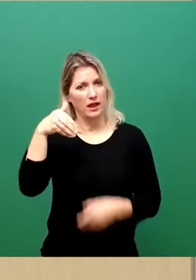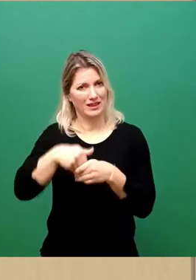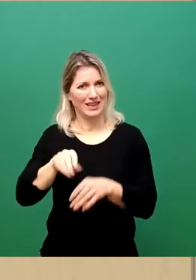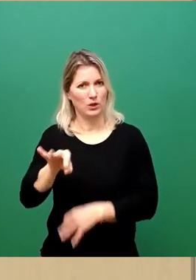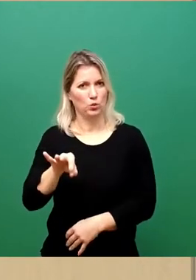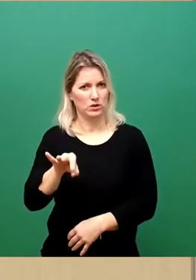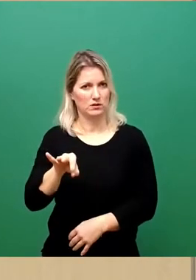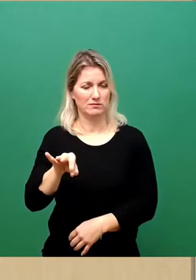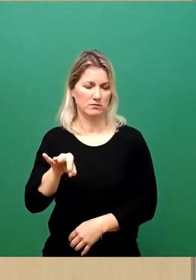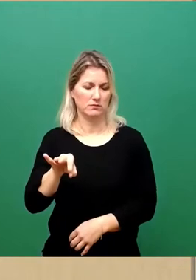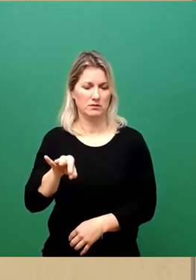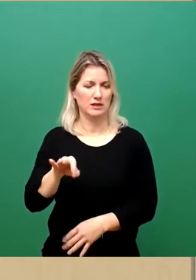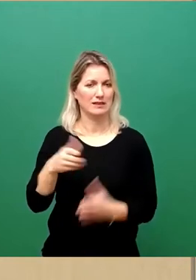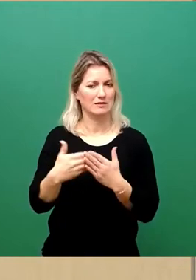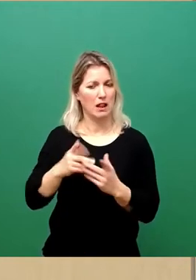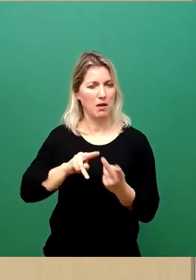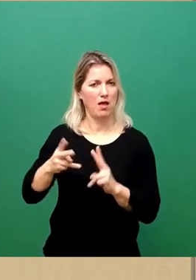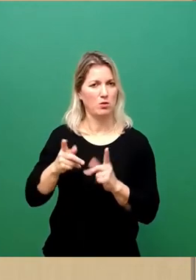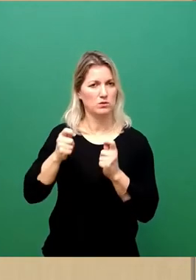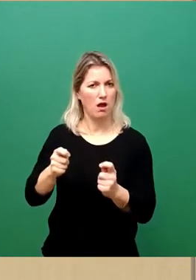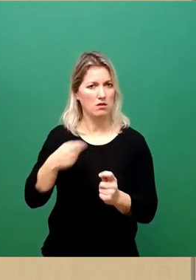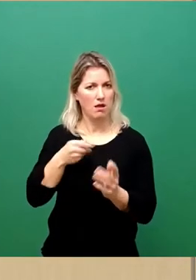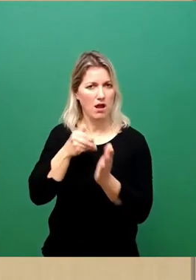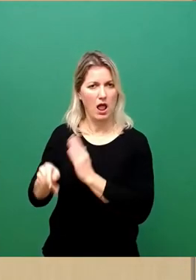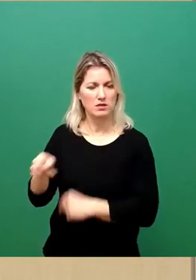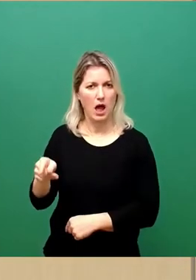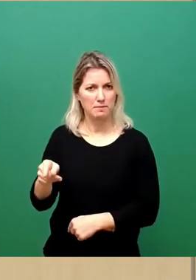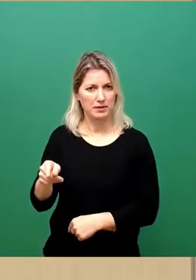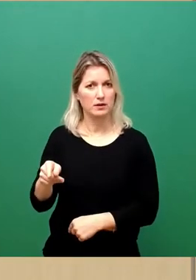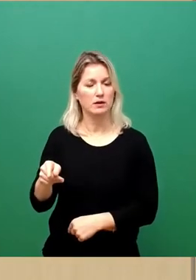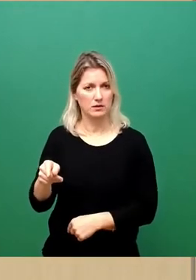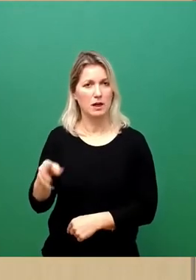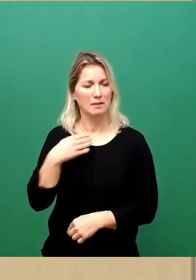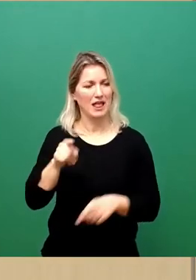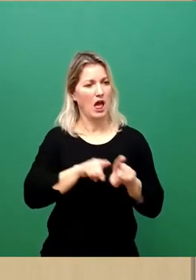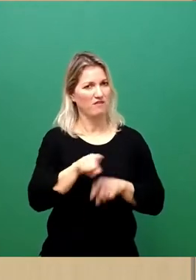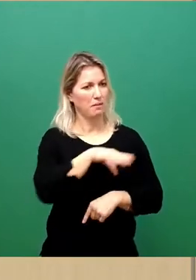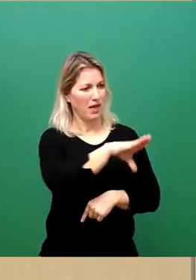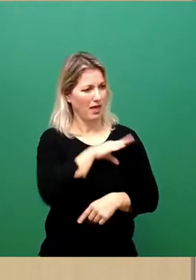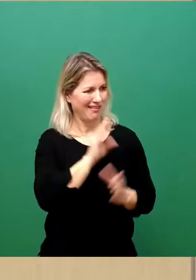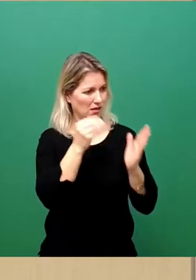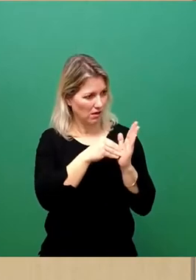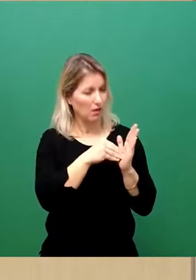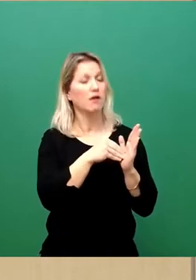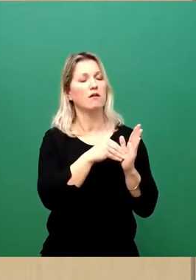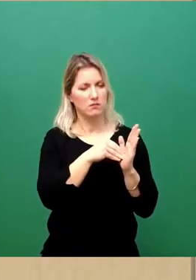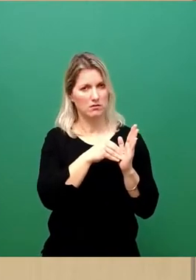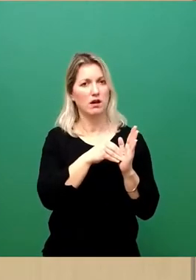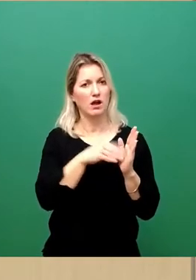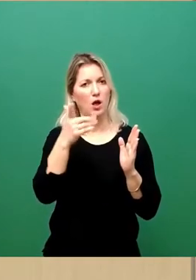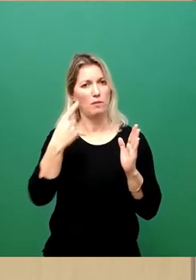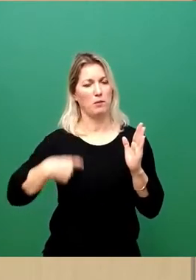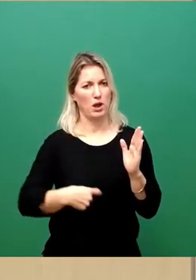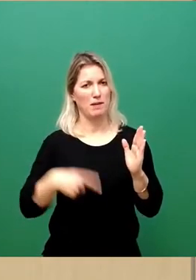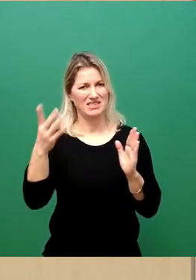Änderungsantrag ab und werden mit der Ergänzung der FDP dem Ersetzungsantrag des Oberbürgermeisters zustimmen. Vielen Dank.